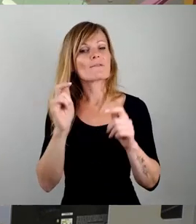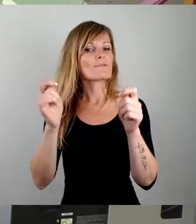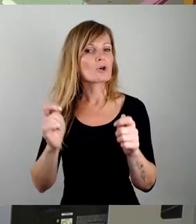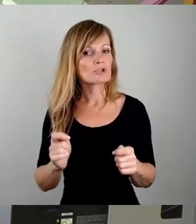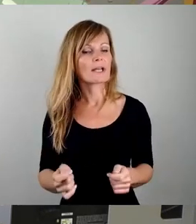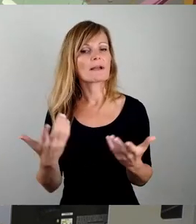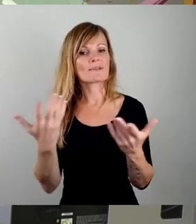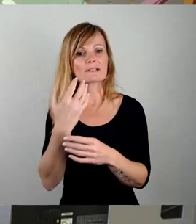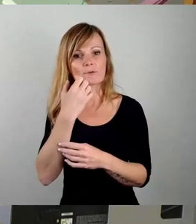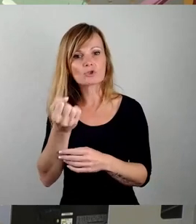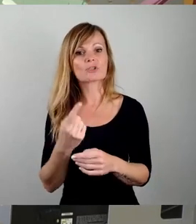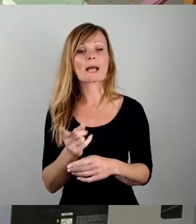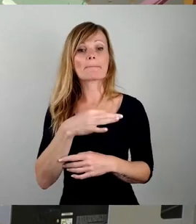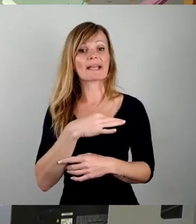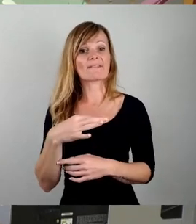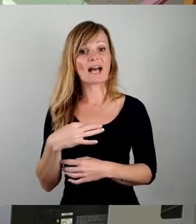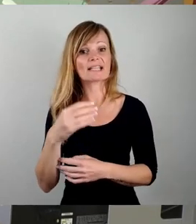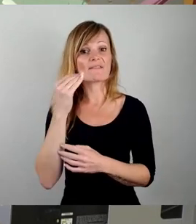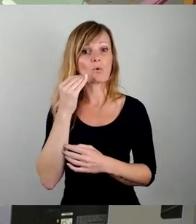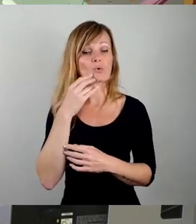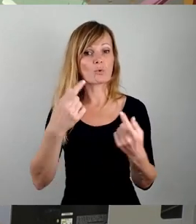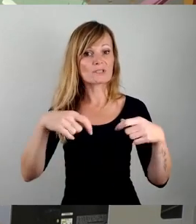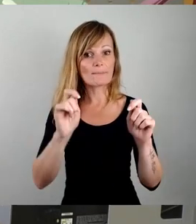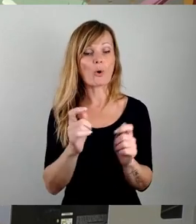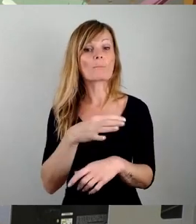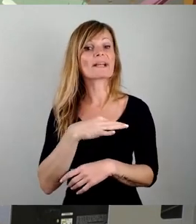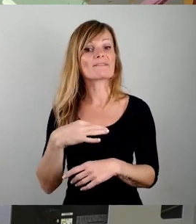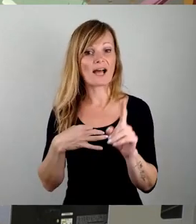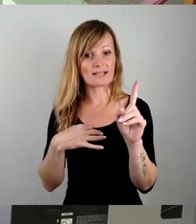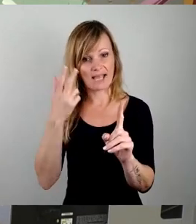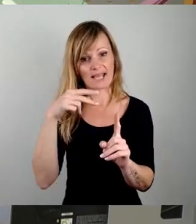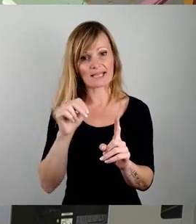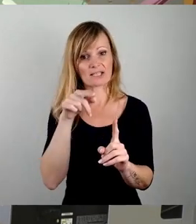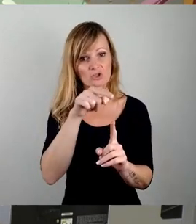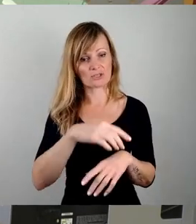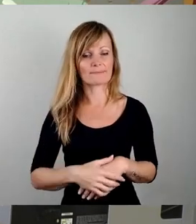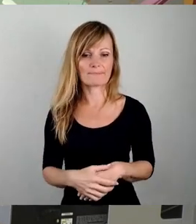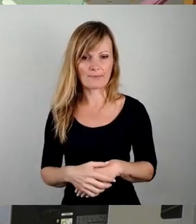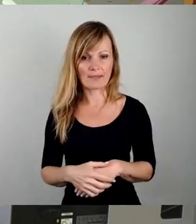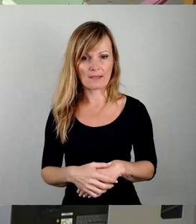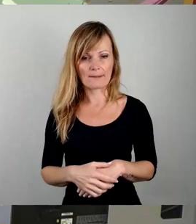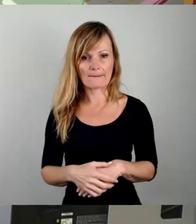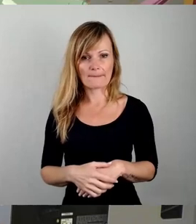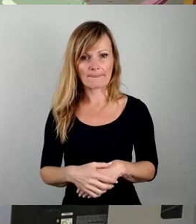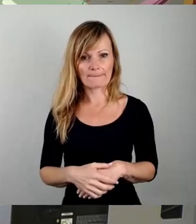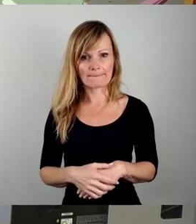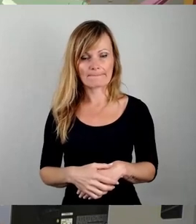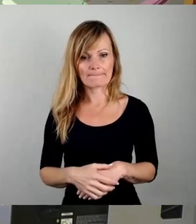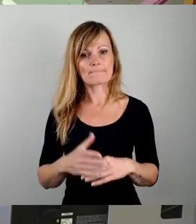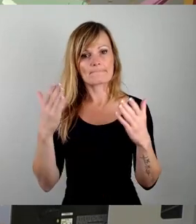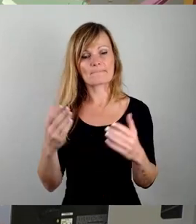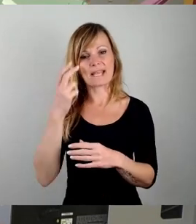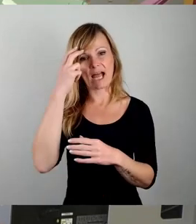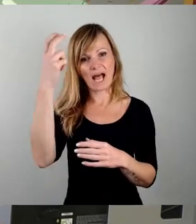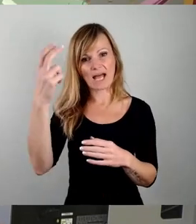privaten Wohnungsbaus, Herr Nitsche. Privaten Wohnungsbaus. Die rechte Seite dieses Rates setzt sich ja immer